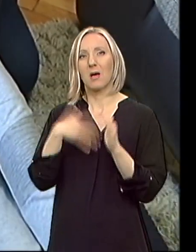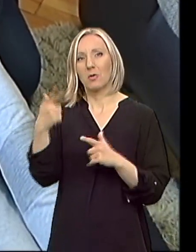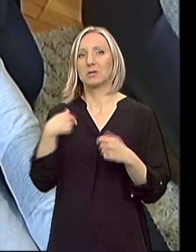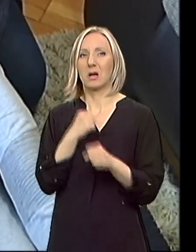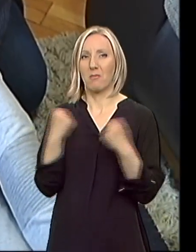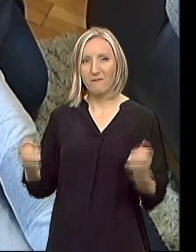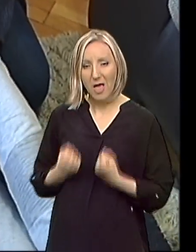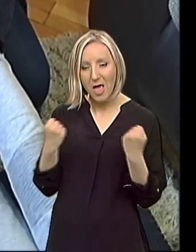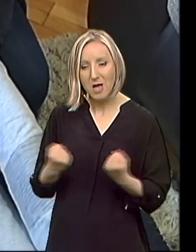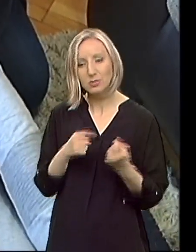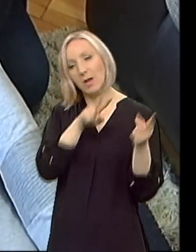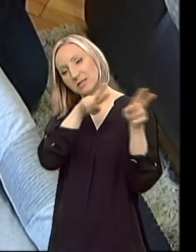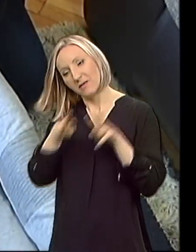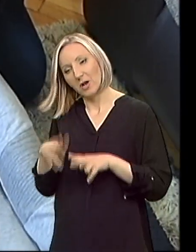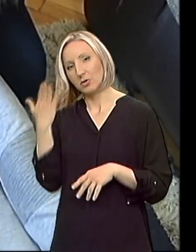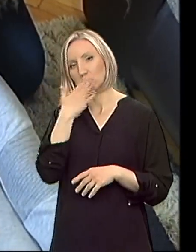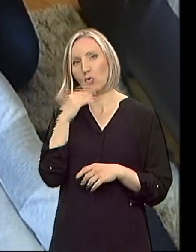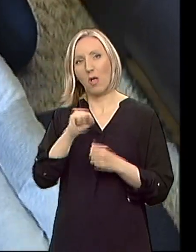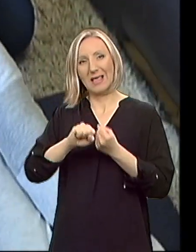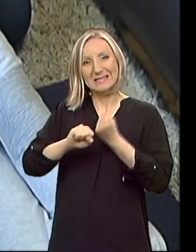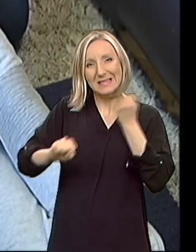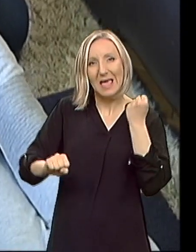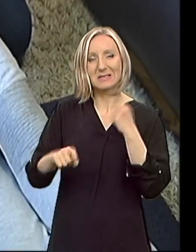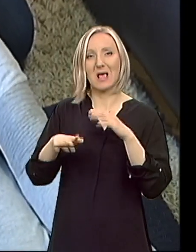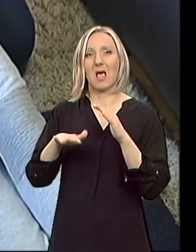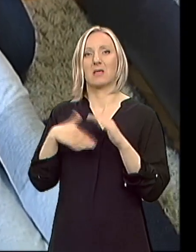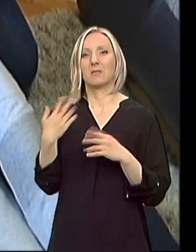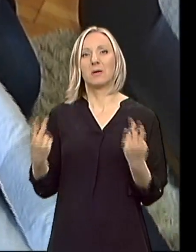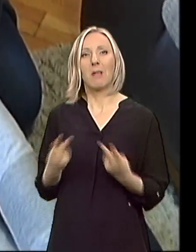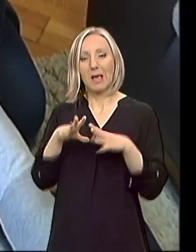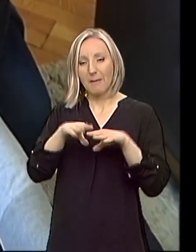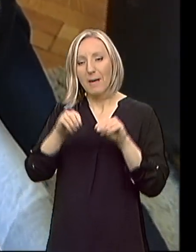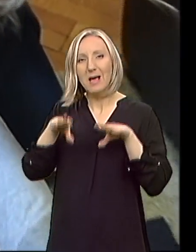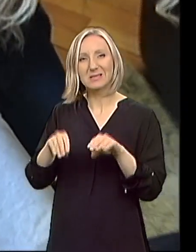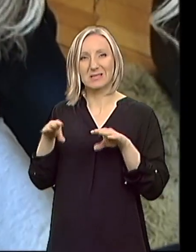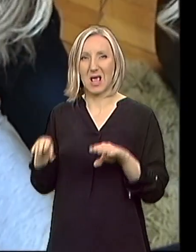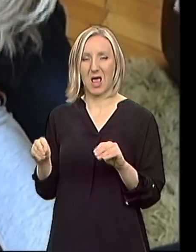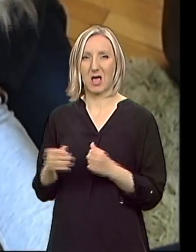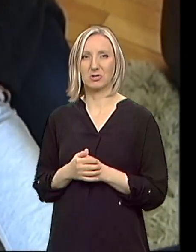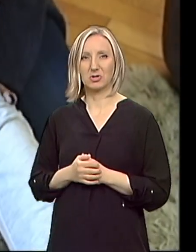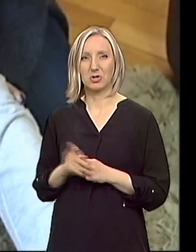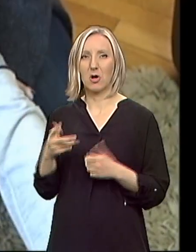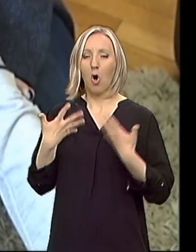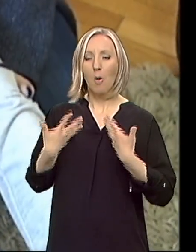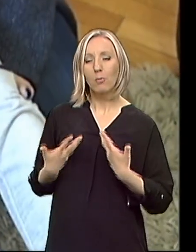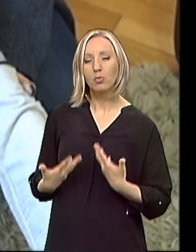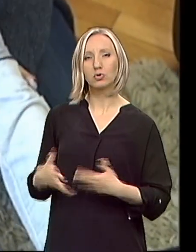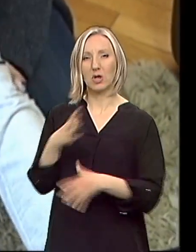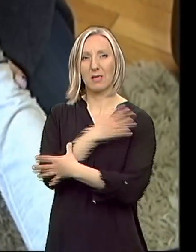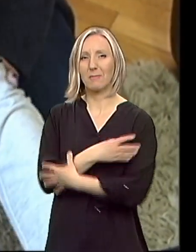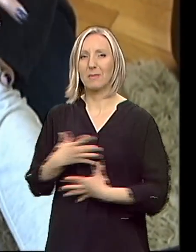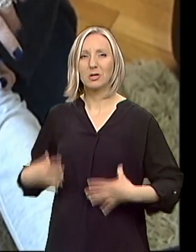vežbe, kad je u škole, rade se vežbe iz tezanja. imamo neke blage masaže koje prosto su za opuštenje mišića